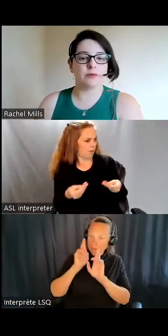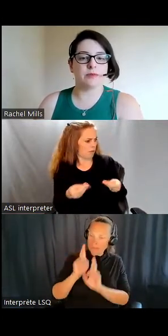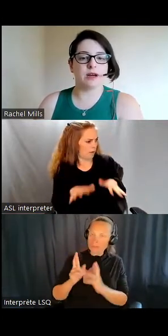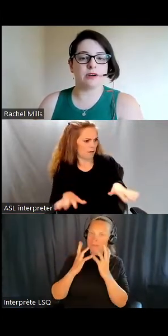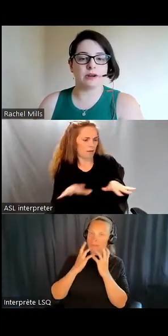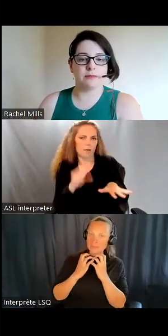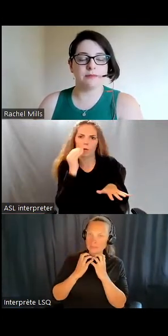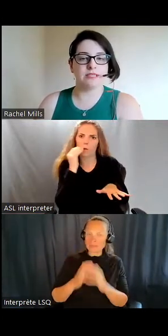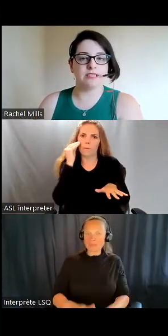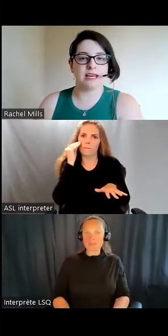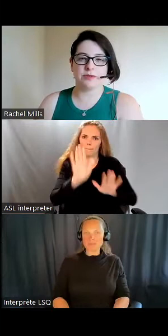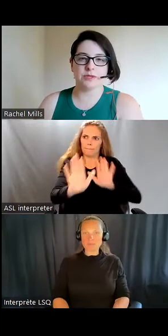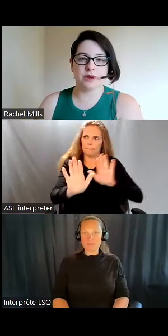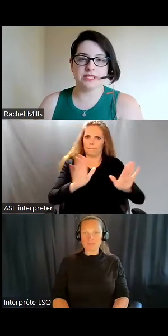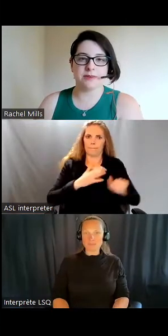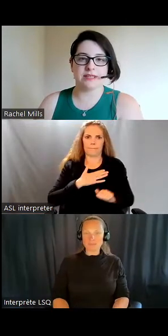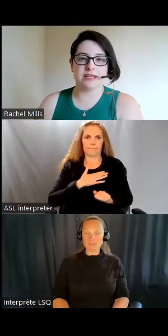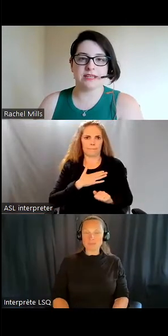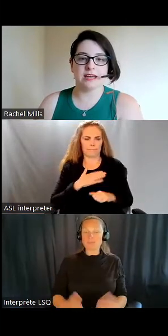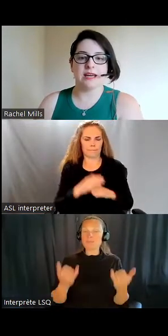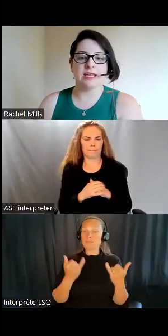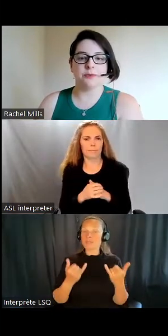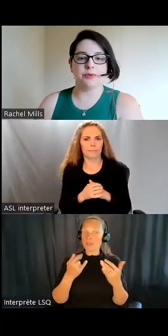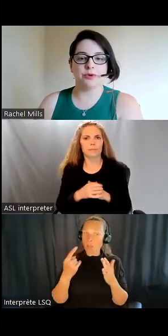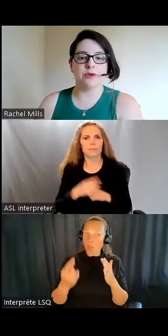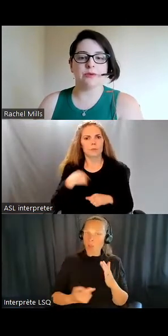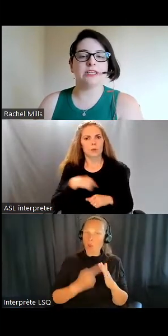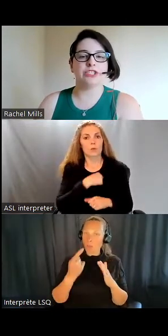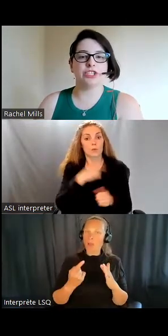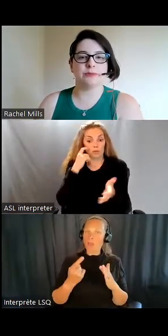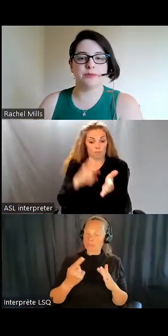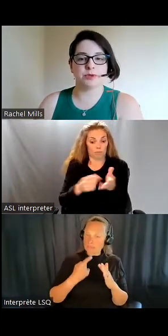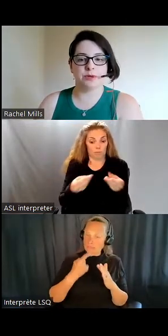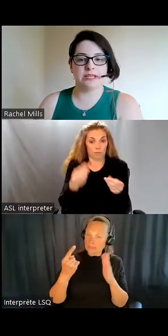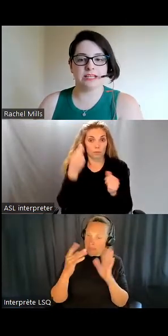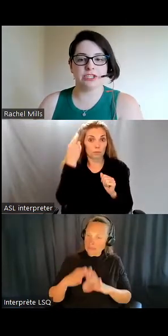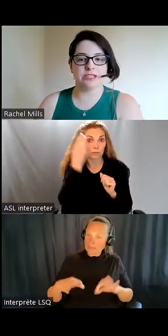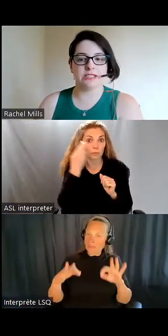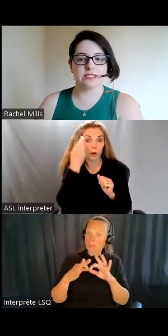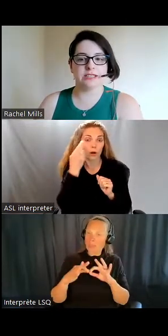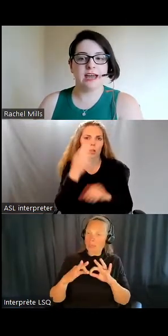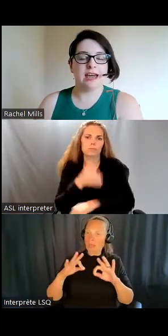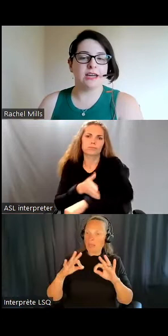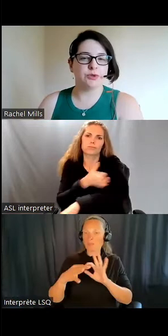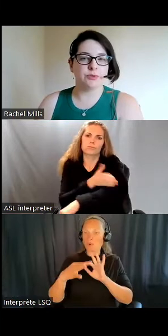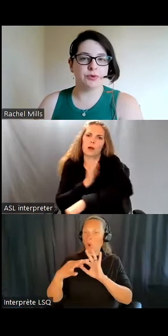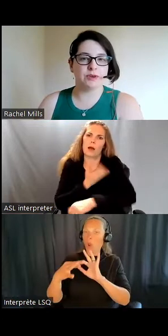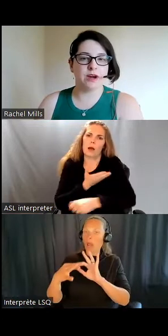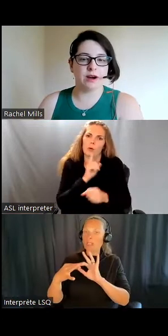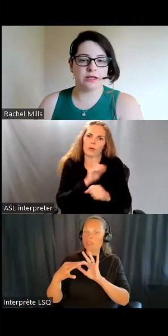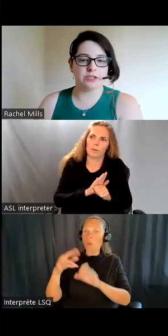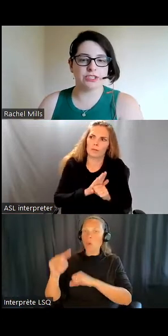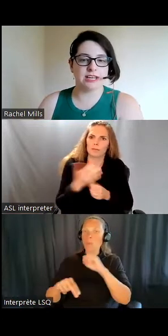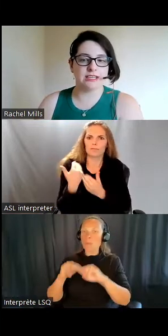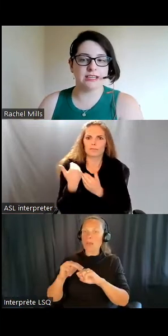Ce faisant, nous réaffirmons notre engagement et notre responsabilité à l'égard de l'amélioration des relations entre les nations